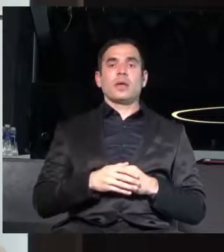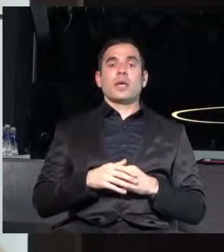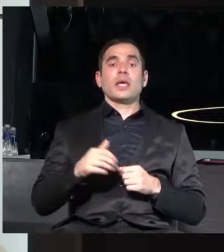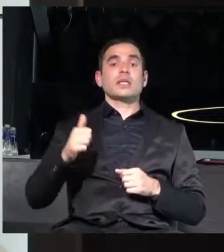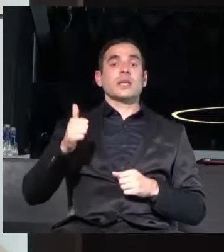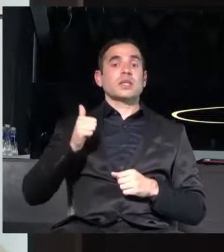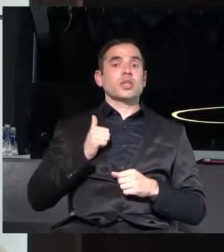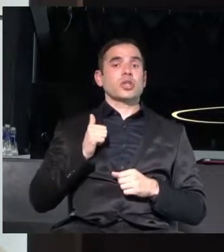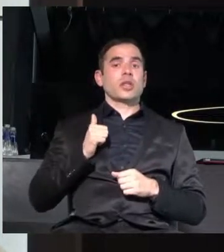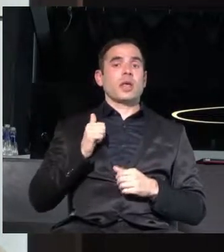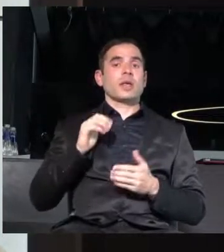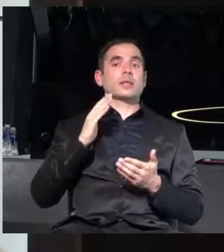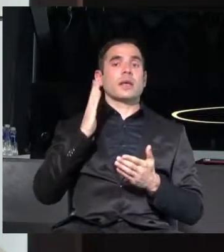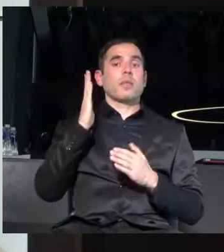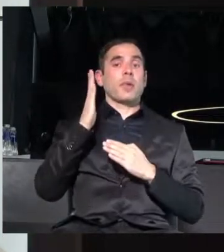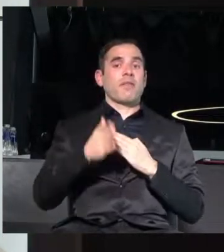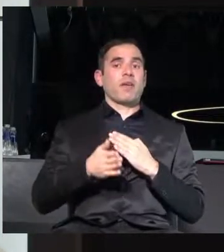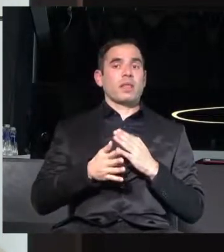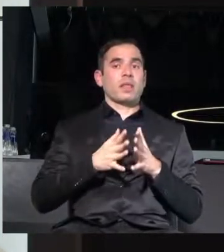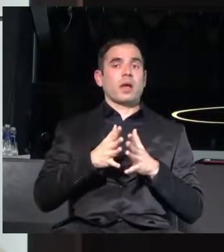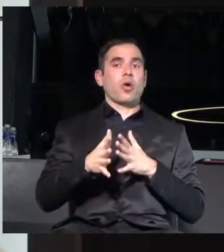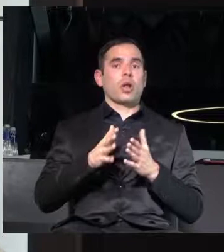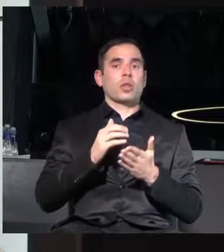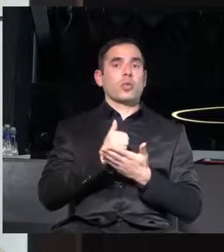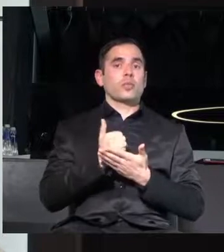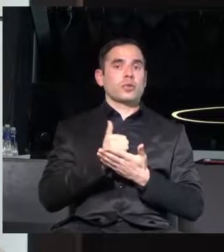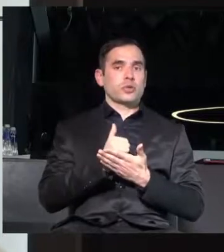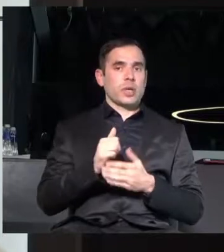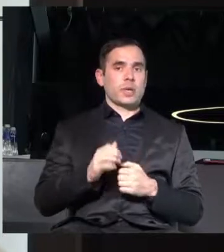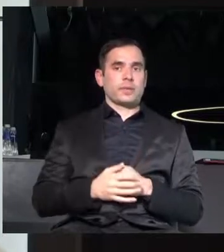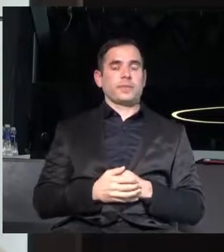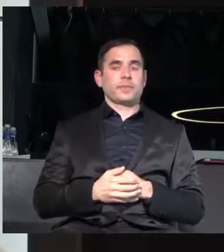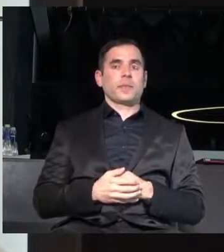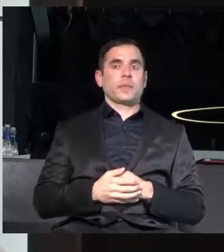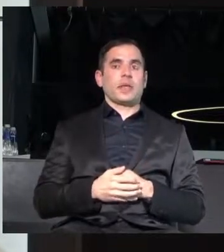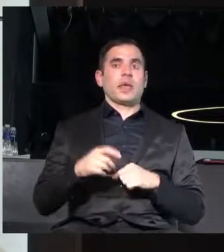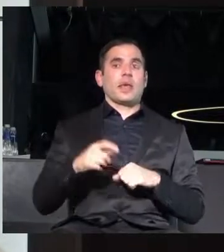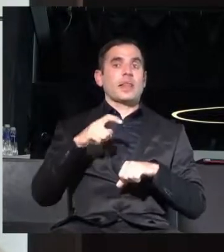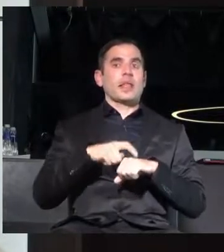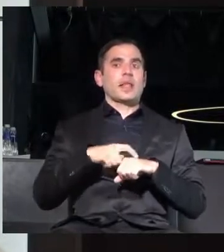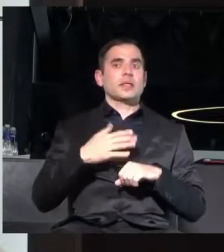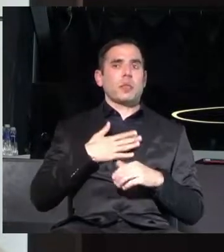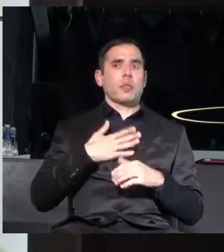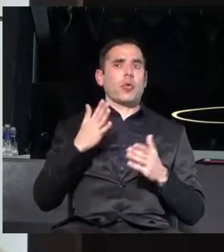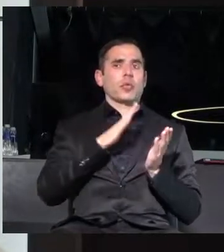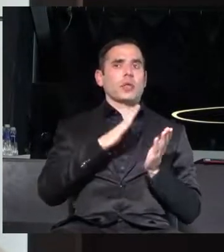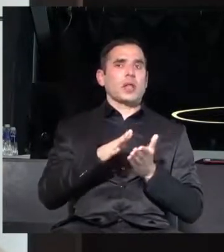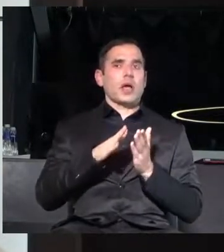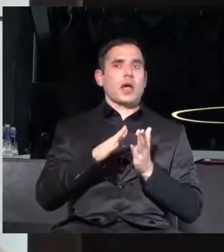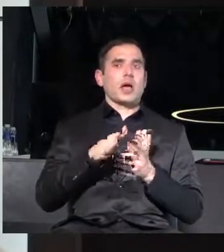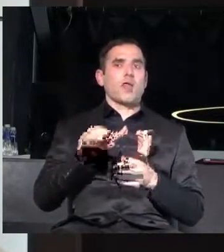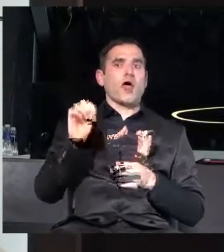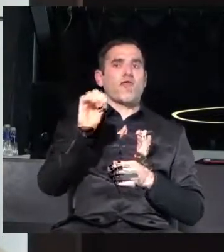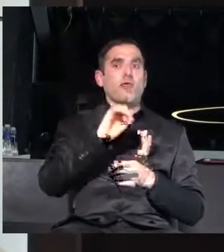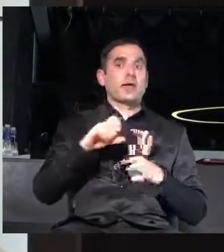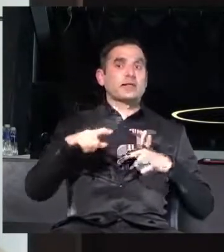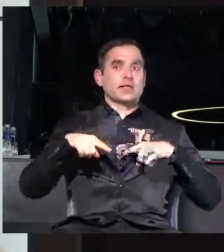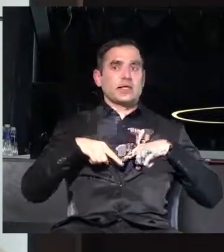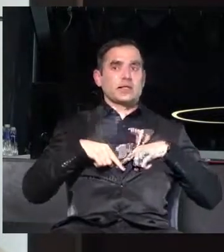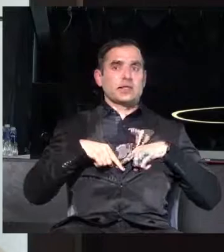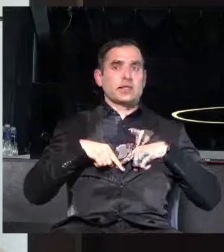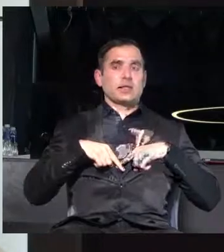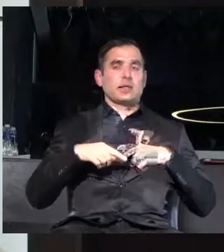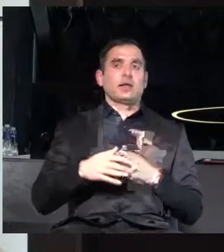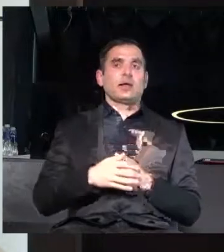на правата на хора от общността. Деница води поредица от дела пред Европейския съд по правата на човека и съда на Европейския